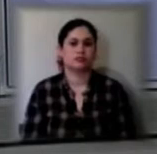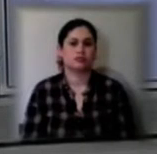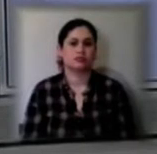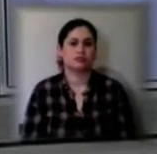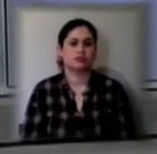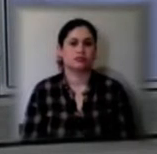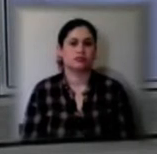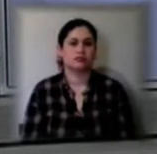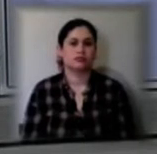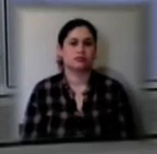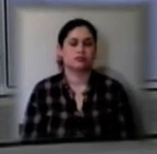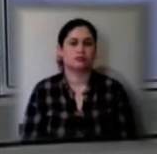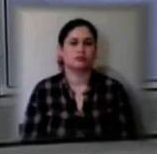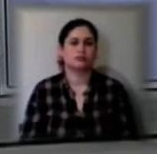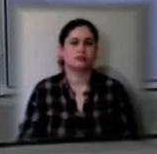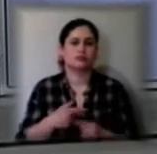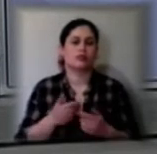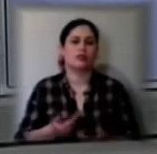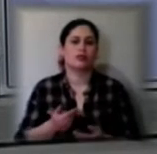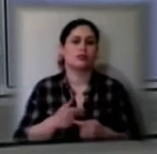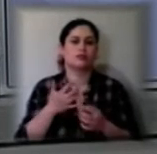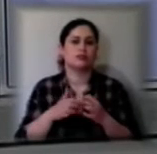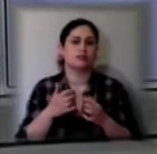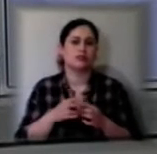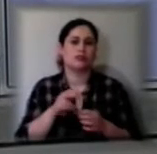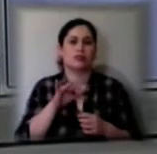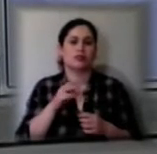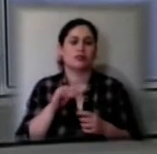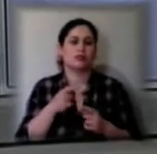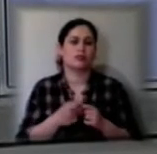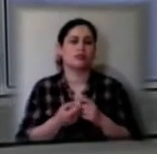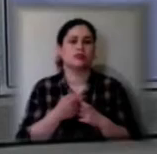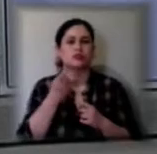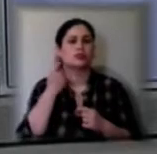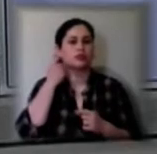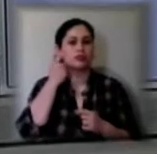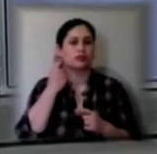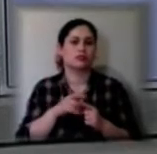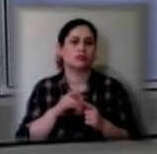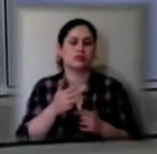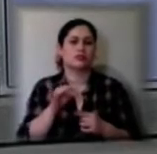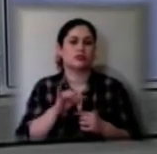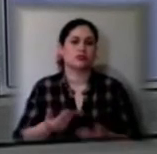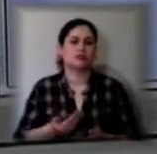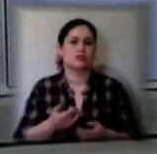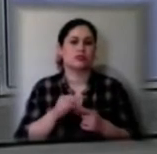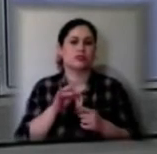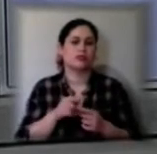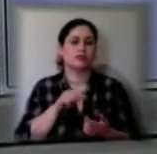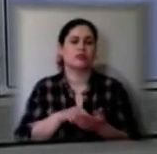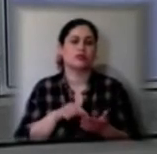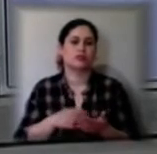До вихожителя Херсона Гнату Нікітіну виповнилось 100 років. Своєю історією життя він поділився з нашими